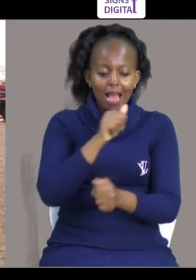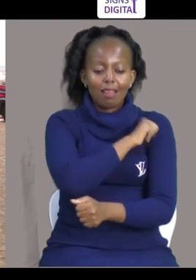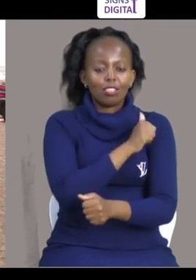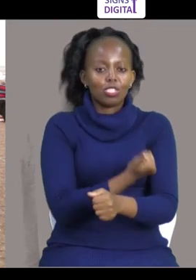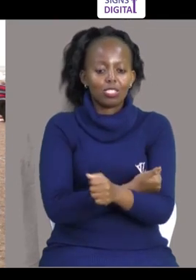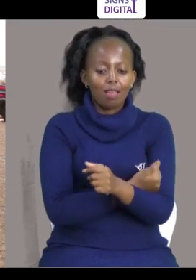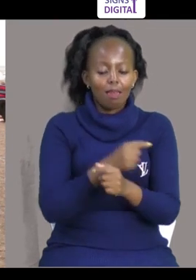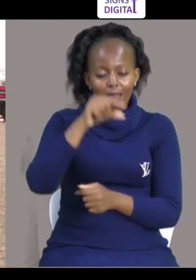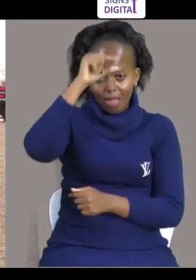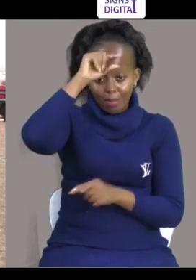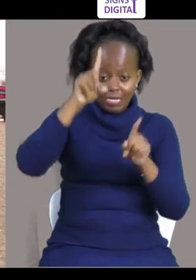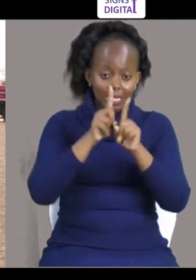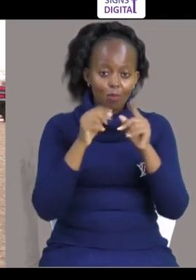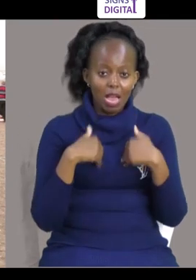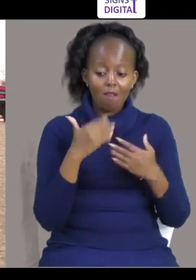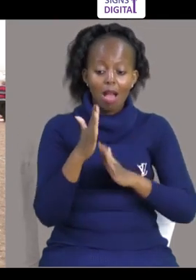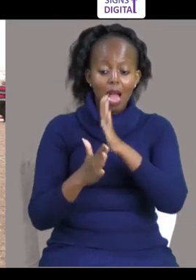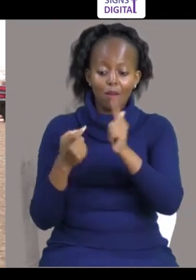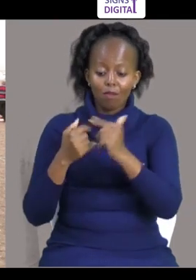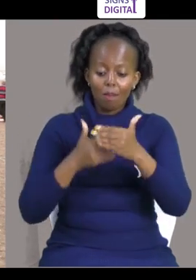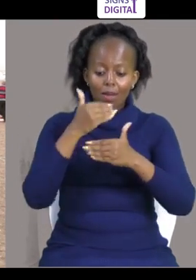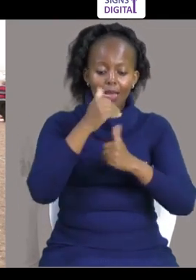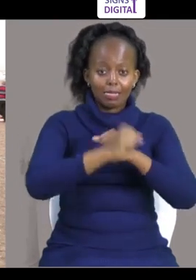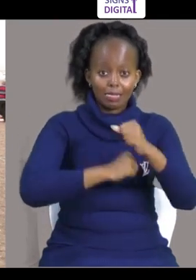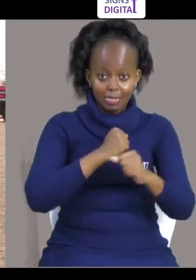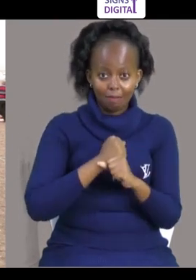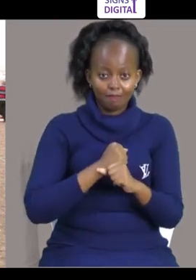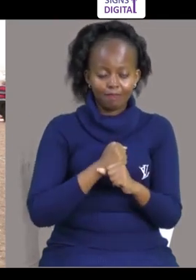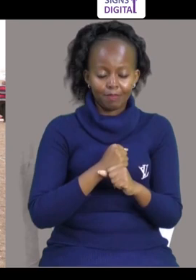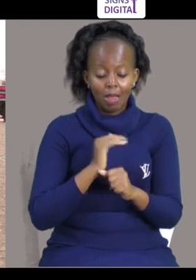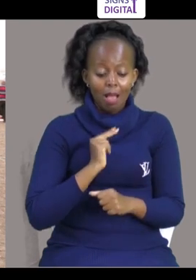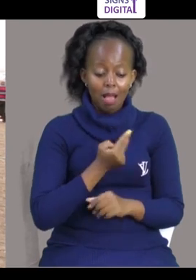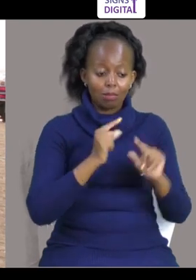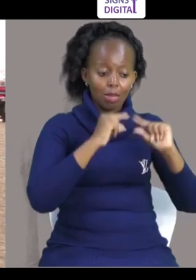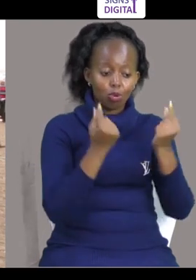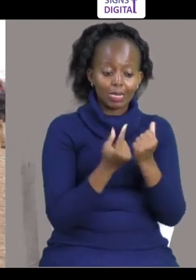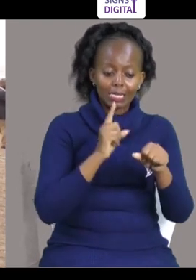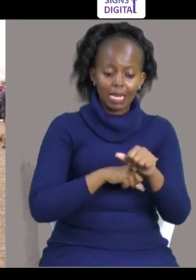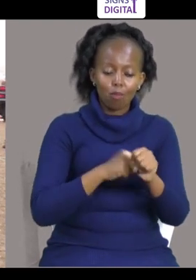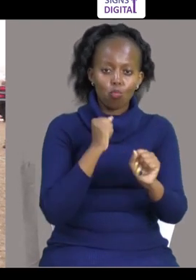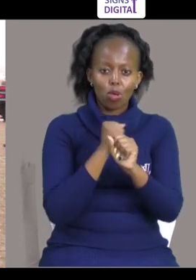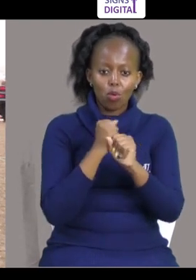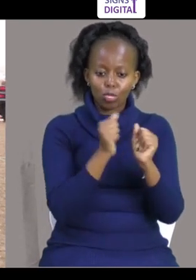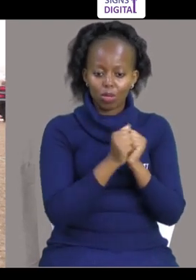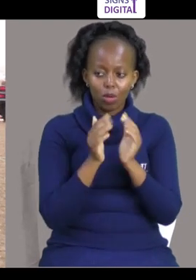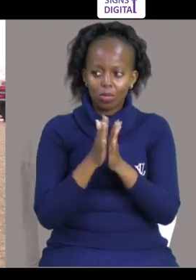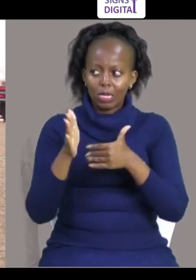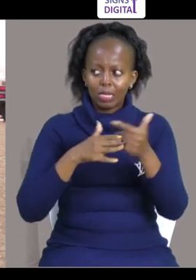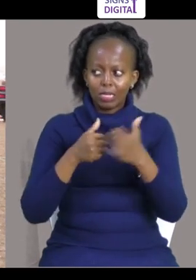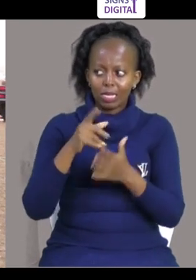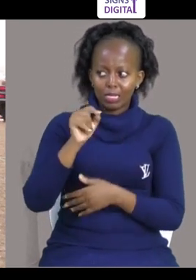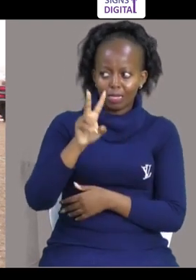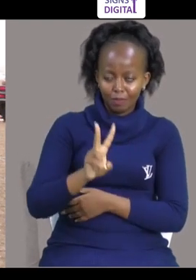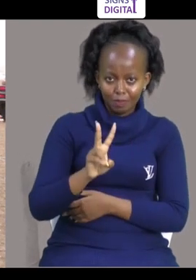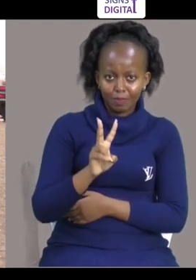Nishirika La Sirekani Tukona Mpango Kutoka Mwaka Ujao Sisi Kama Recovery Mission Tukishikana Na Science